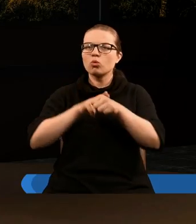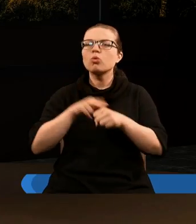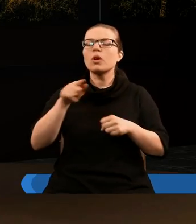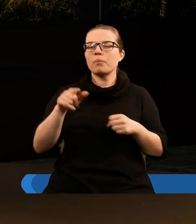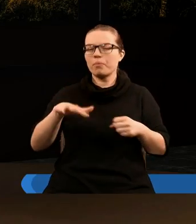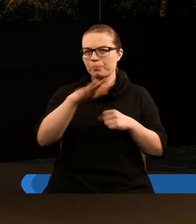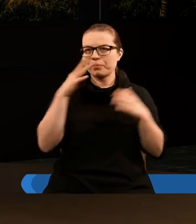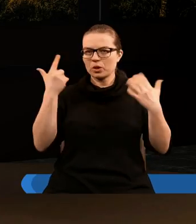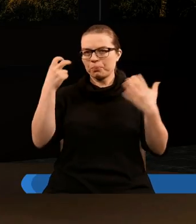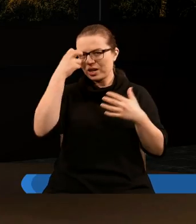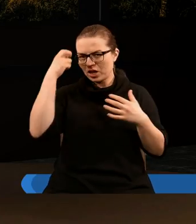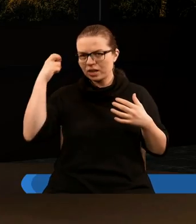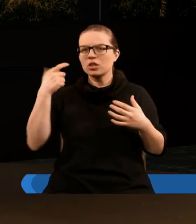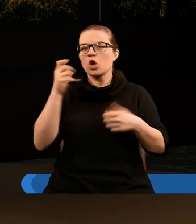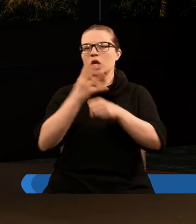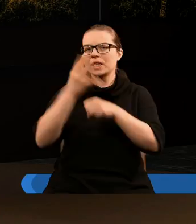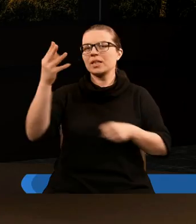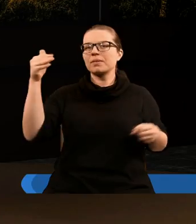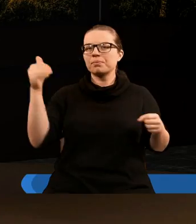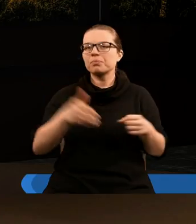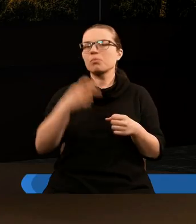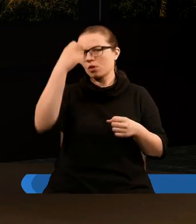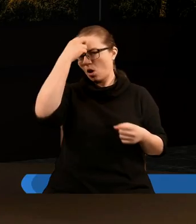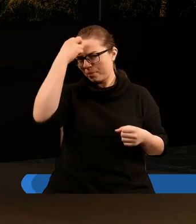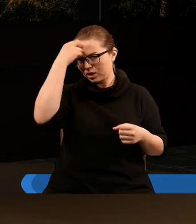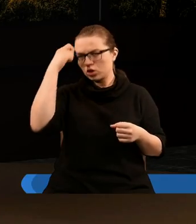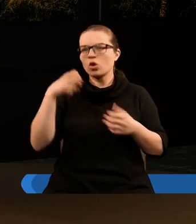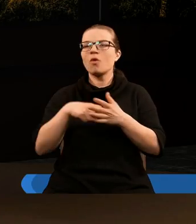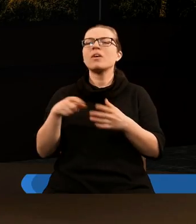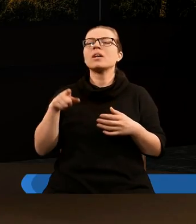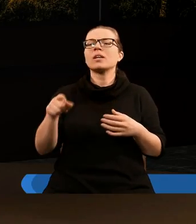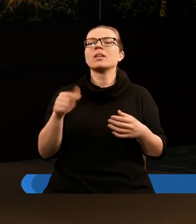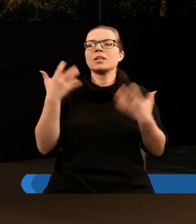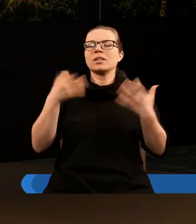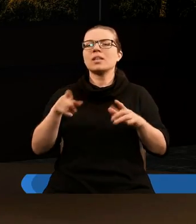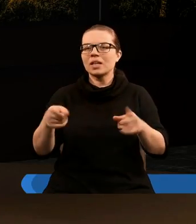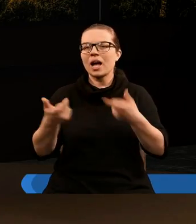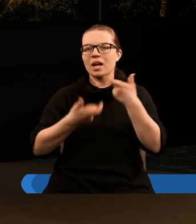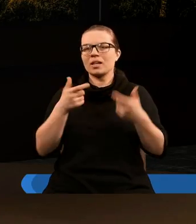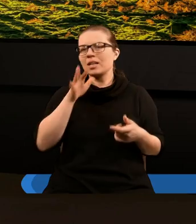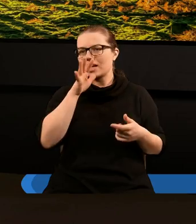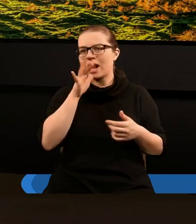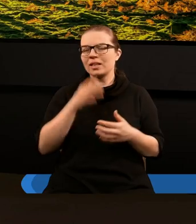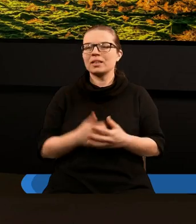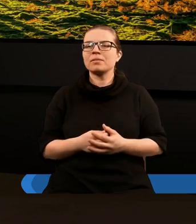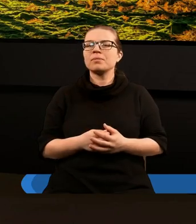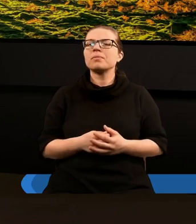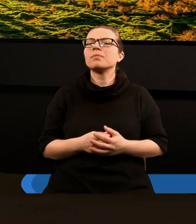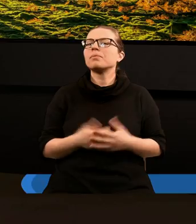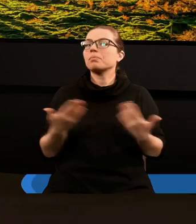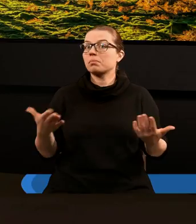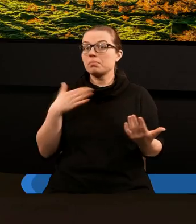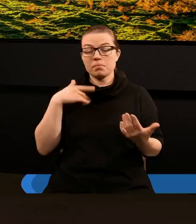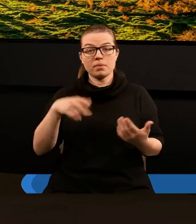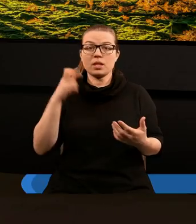opatrzono pieczęcią, 144 tysiące opieczętowanych ze wszystkich plemion izraelskich. Mamy tutaj